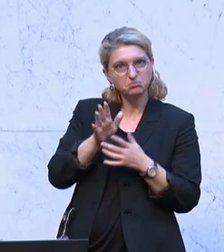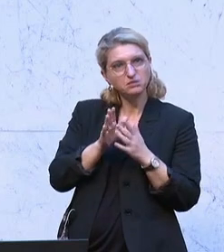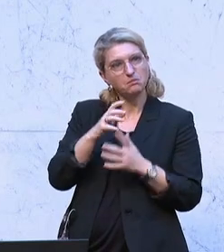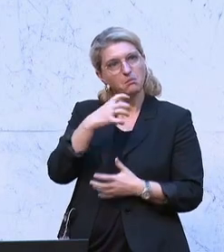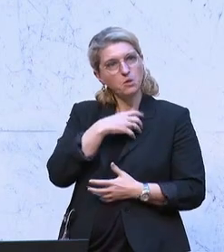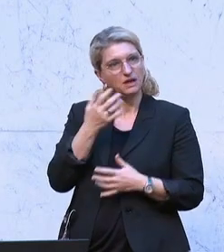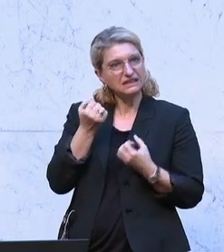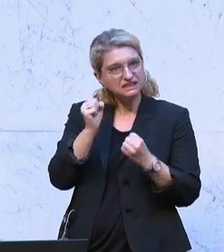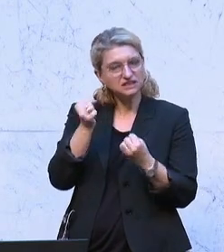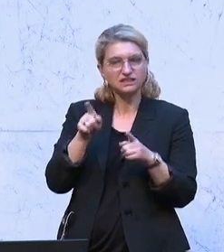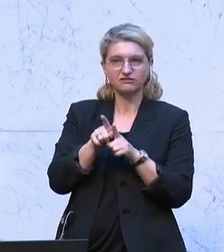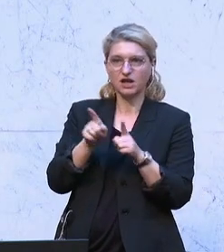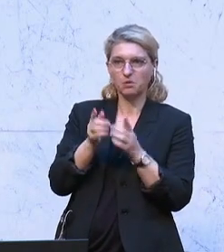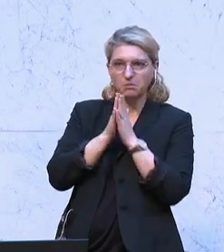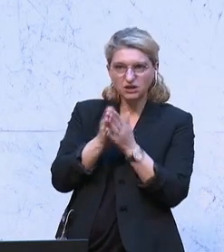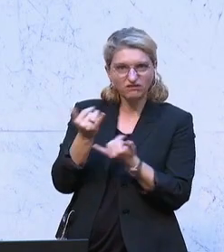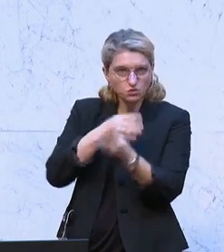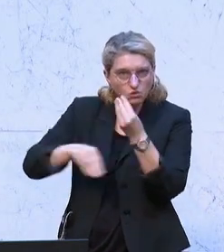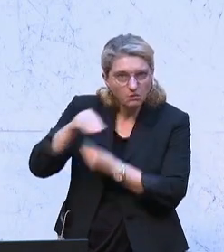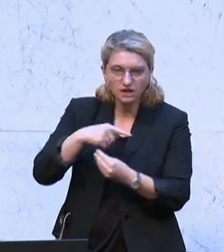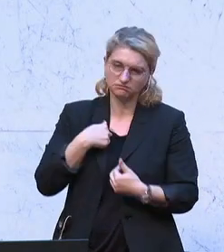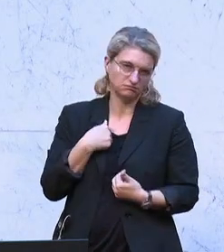Bürgerinneninitiativen umgehen.